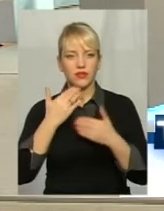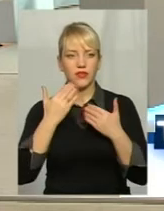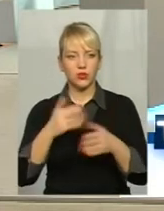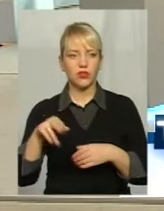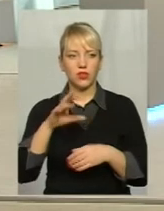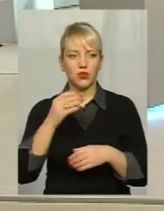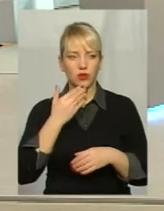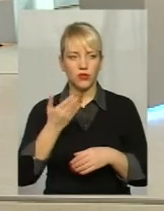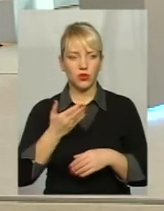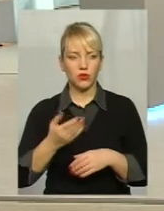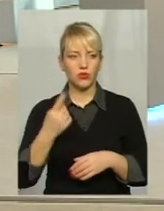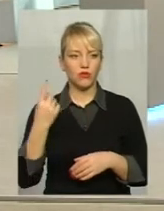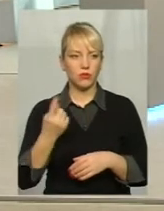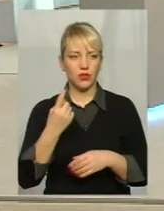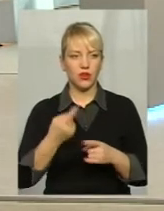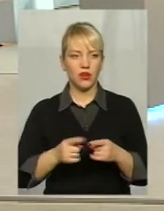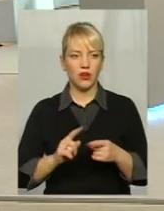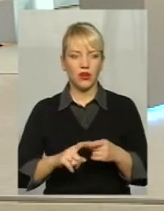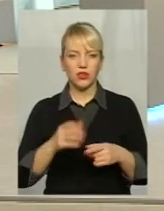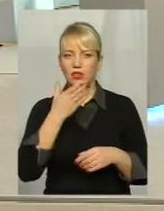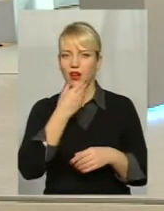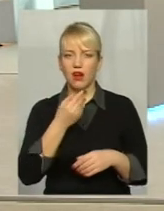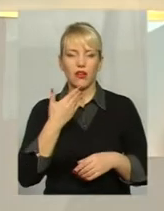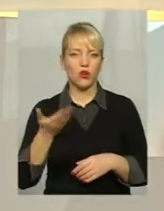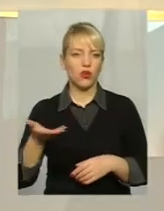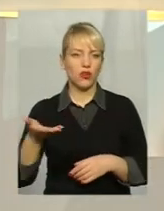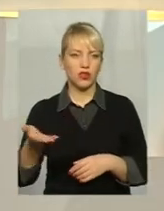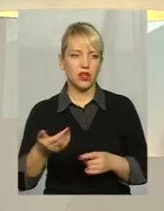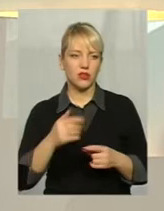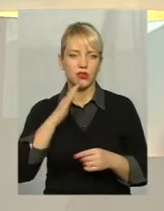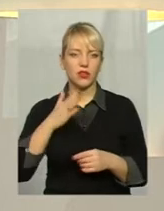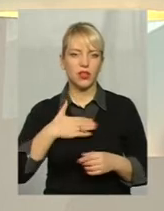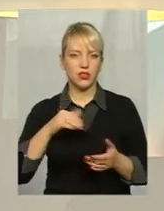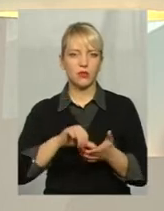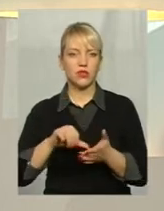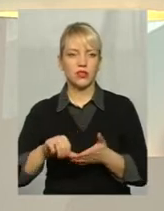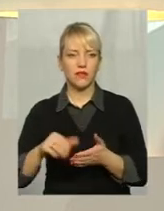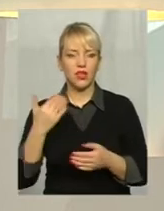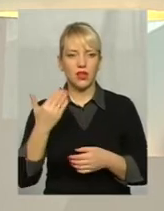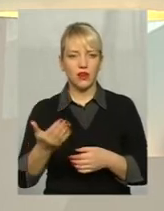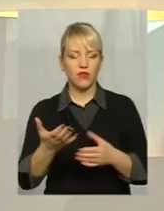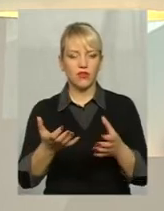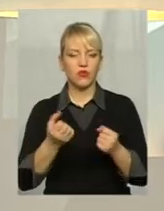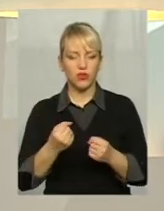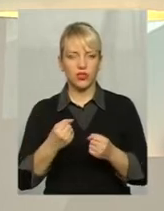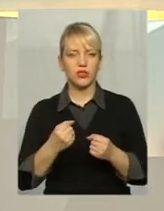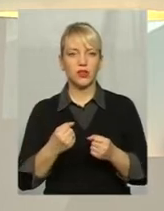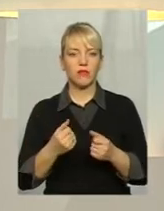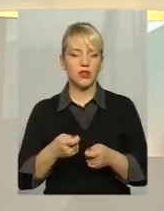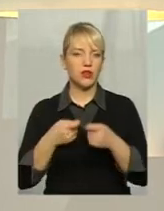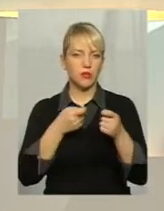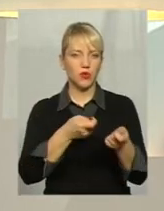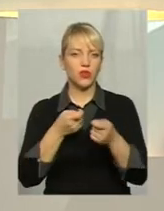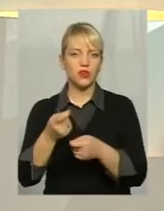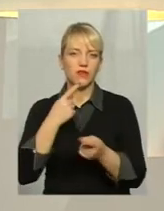ведучої самперед Оце дуже гарно все розказують наші представники Ви візьміть канал і обійдте в віддалені